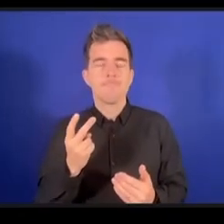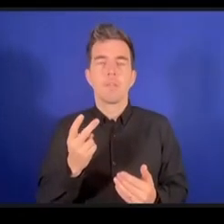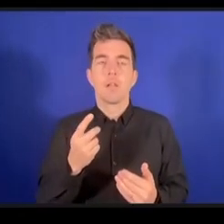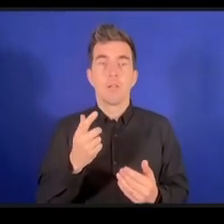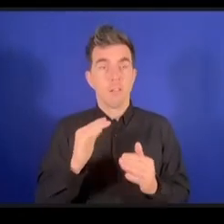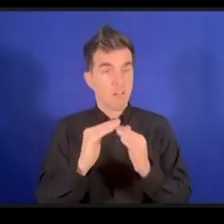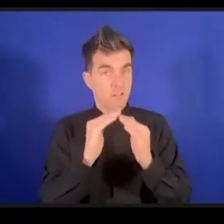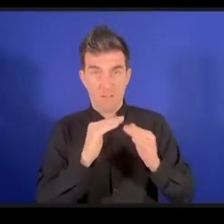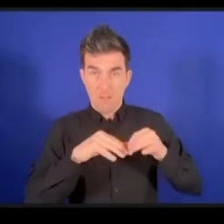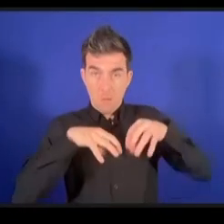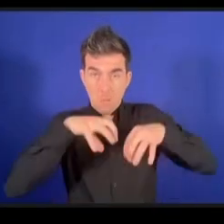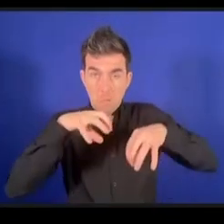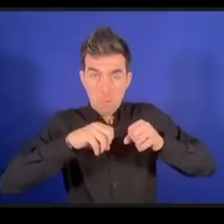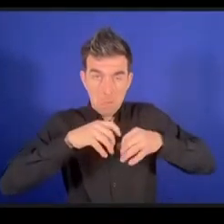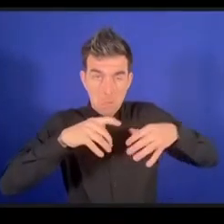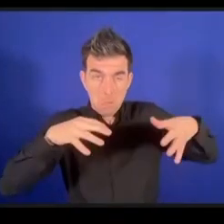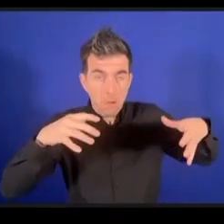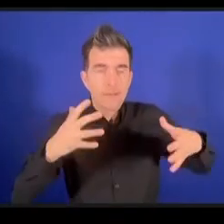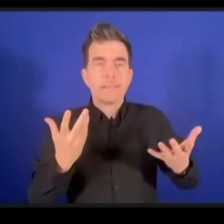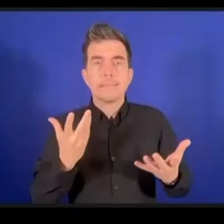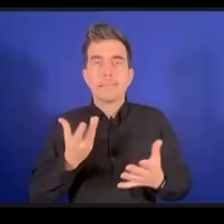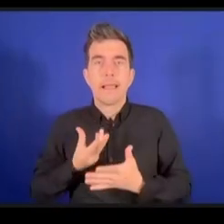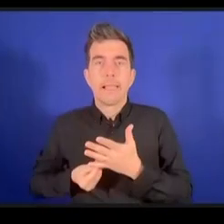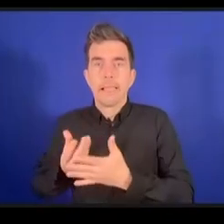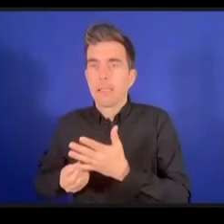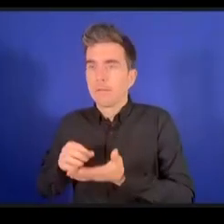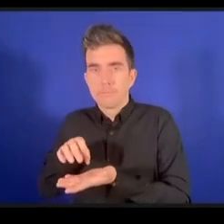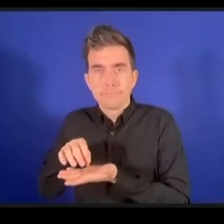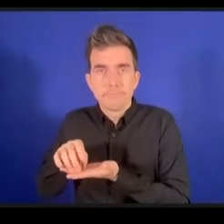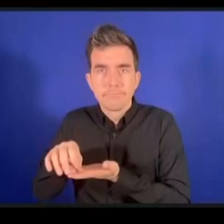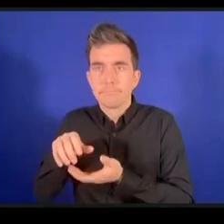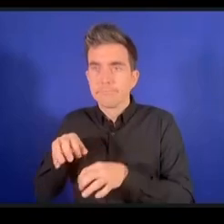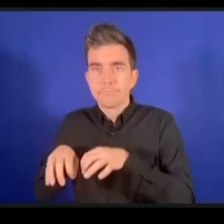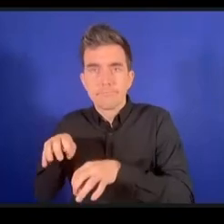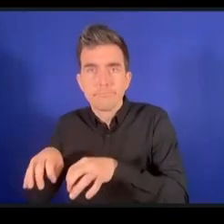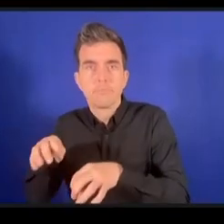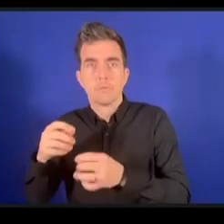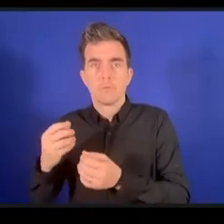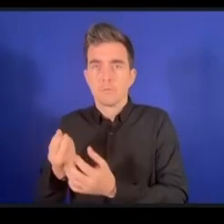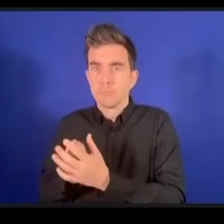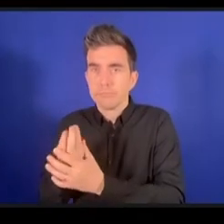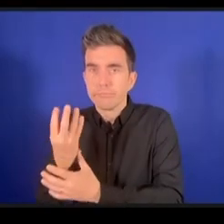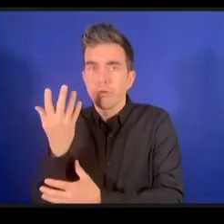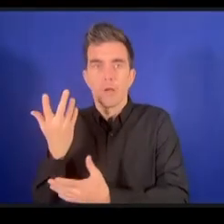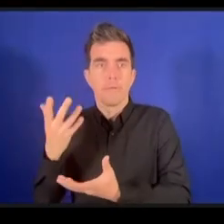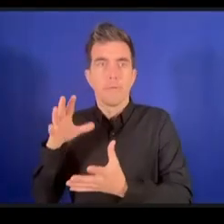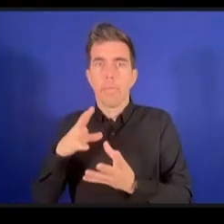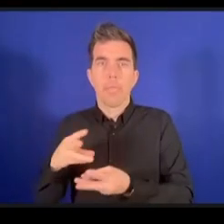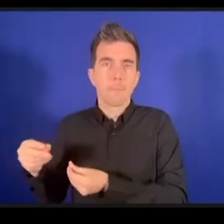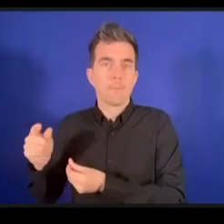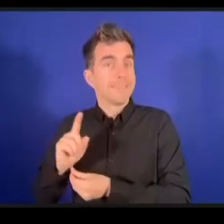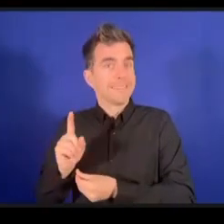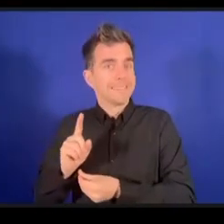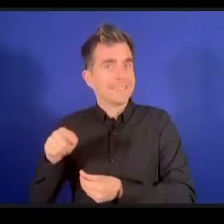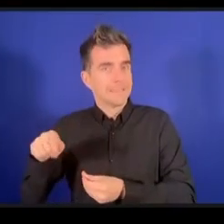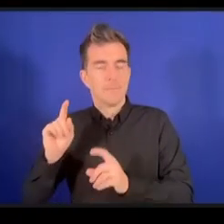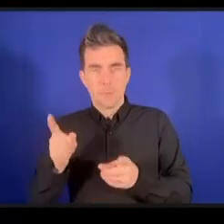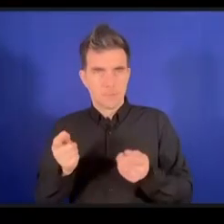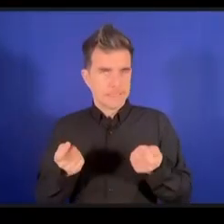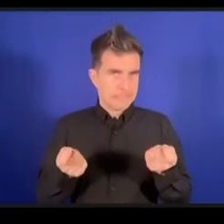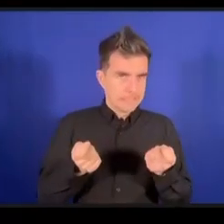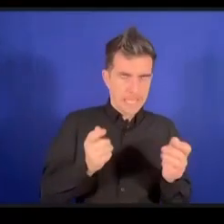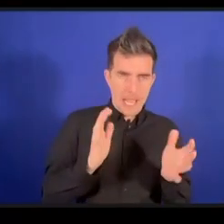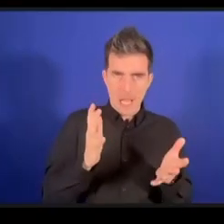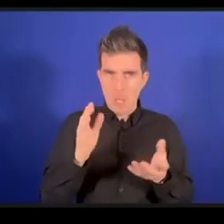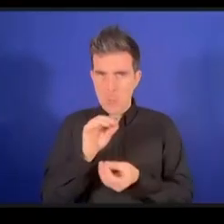هذا موضوع لأن البصمة الرقمية لها أيضا